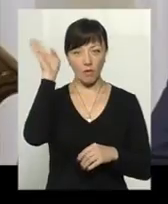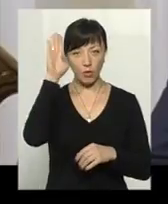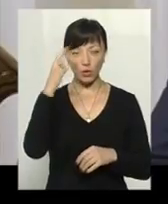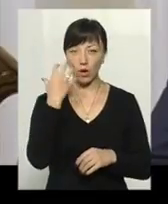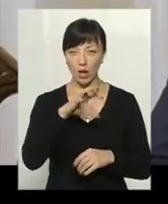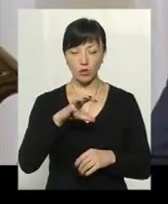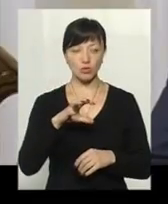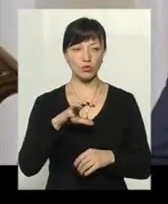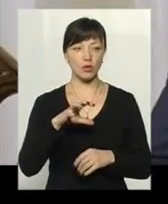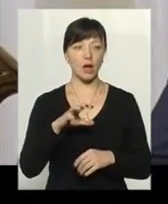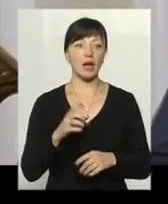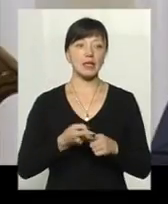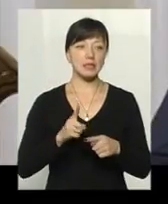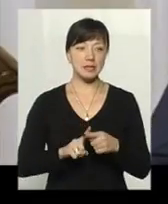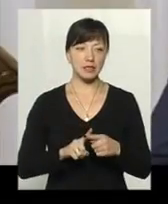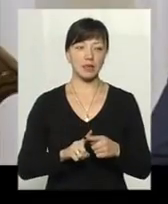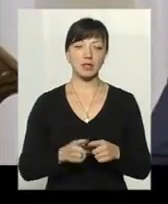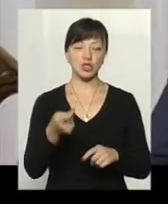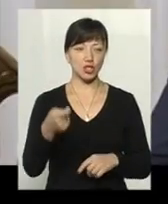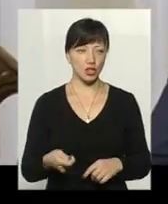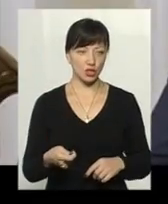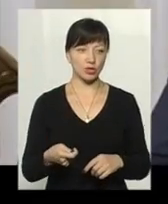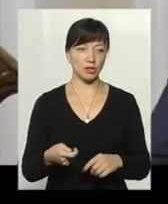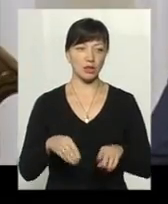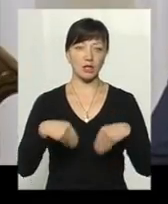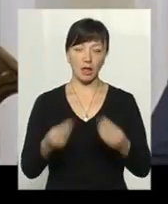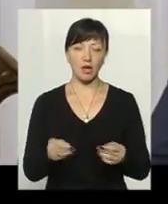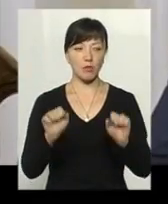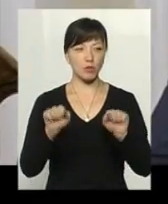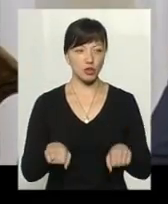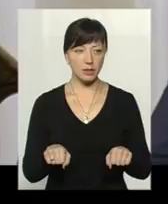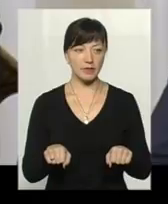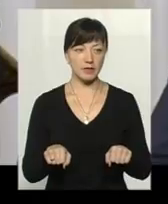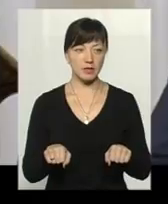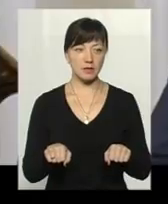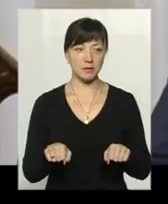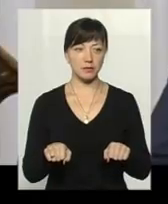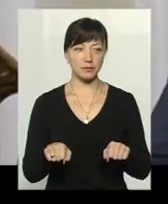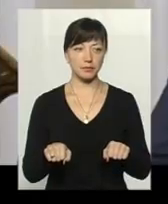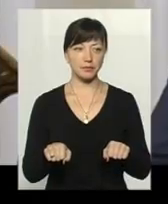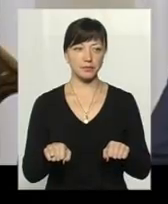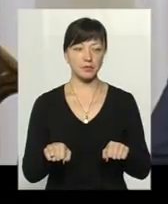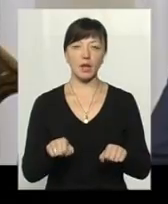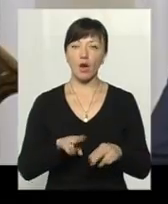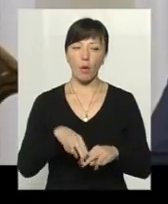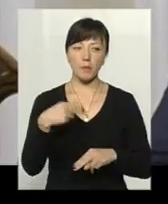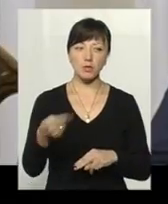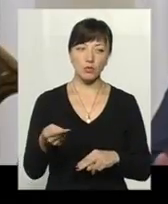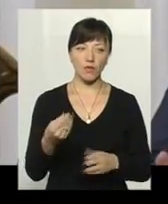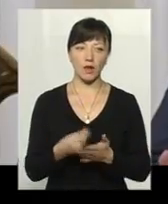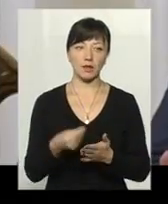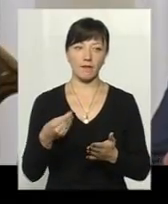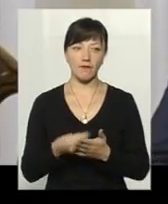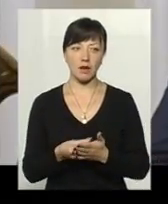воду, а ця знижка дає можливість і компенсувати вартість